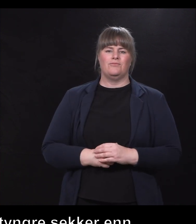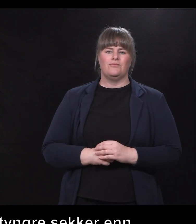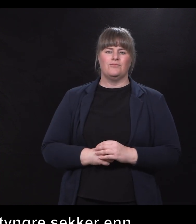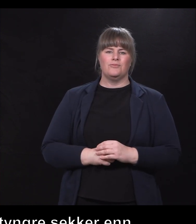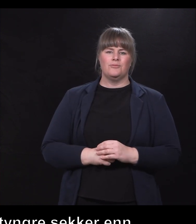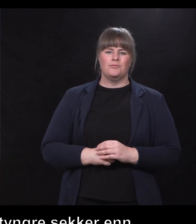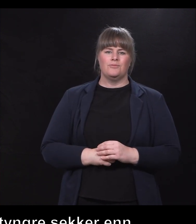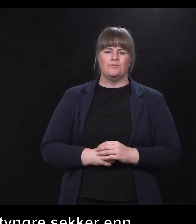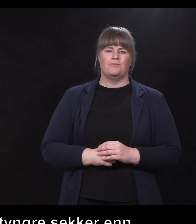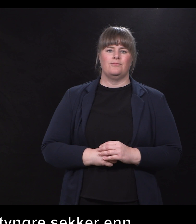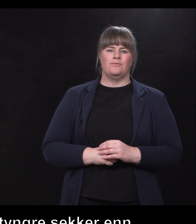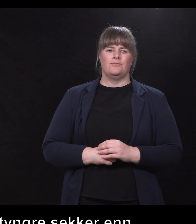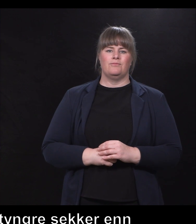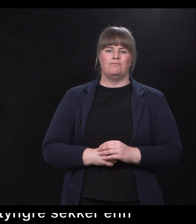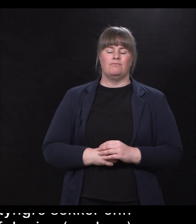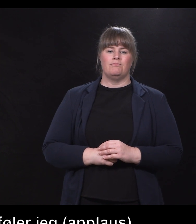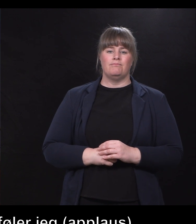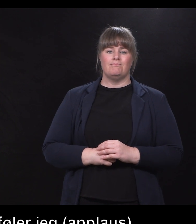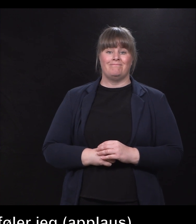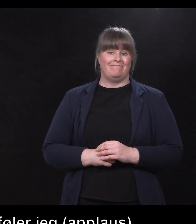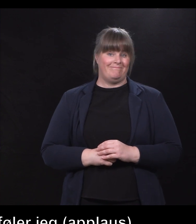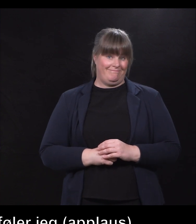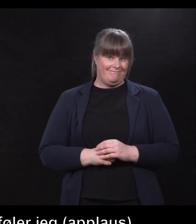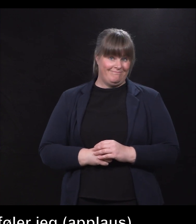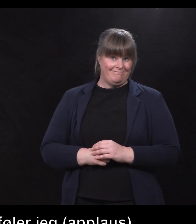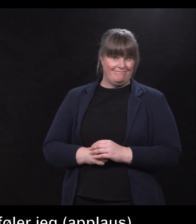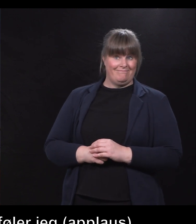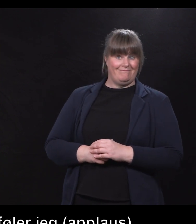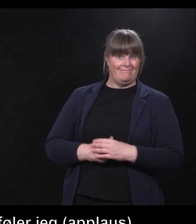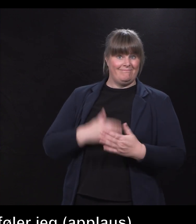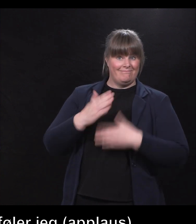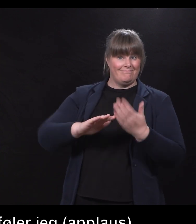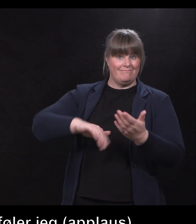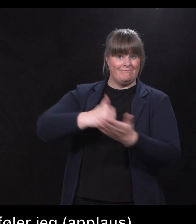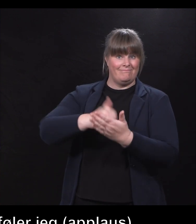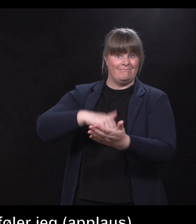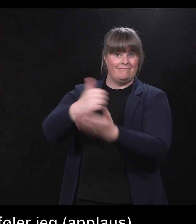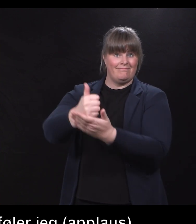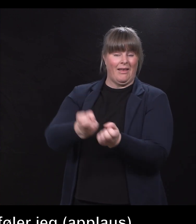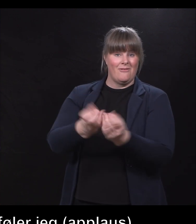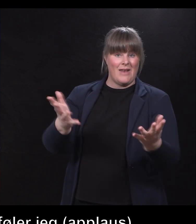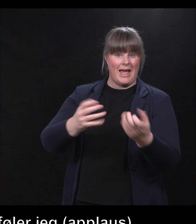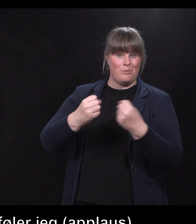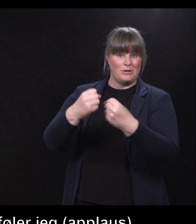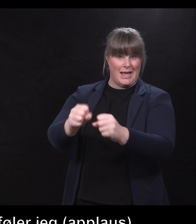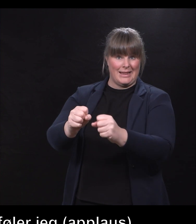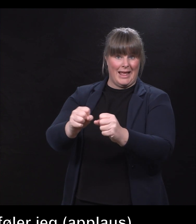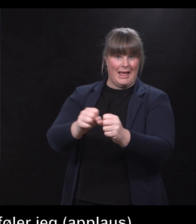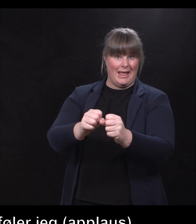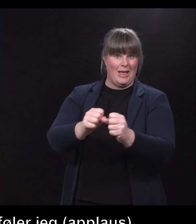Ja, tror du vi kan få mange flere sånne prosjekter gjennom Ille fra Norsk Tipping?